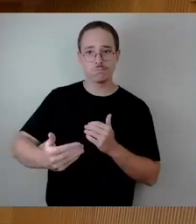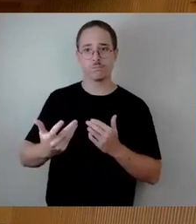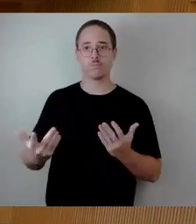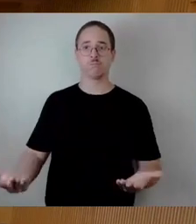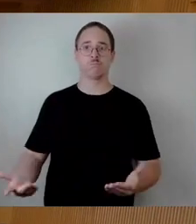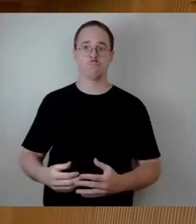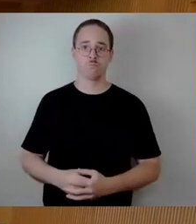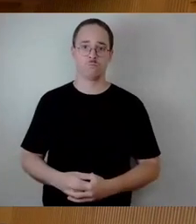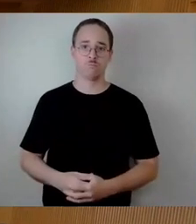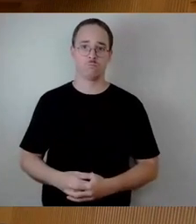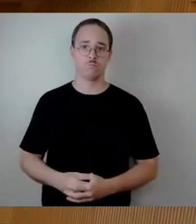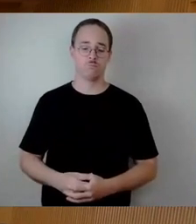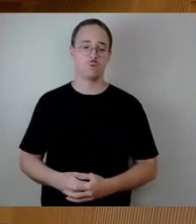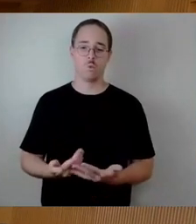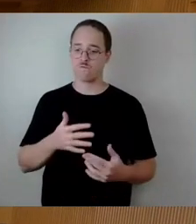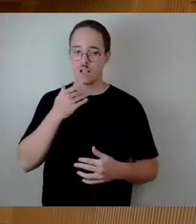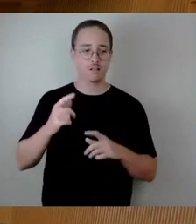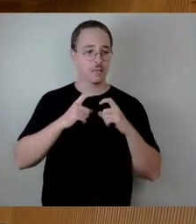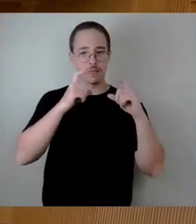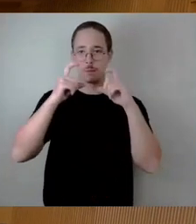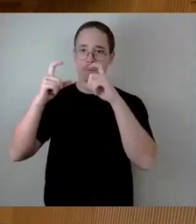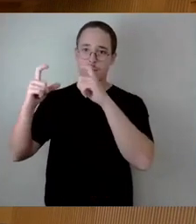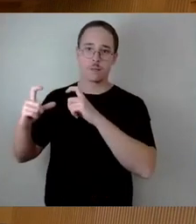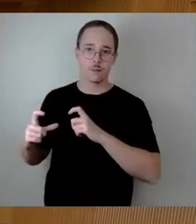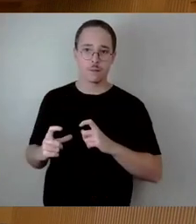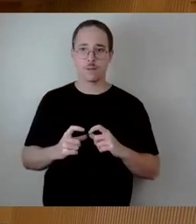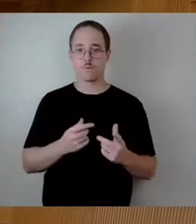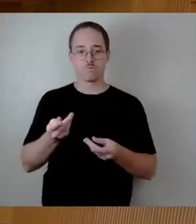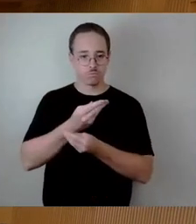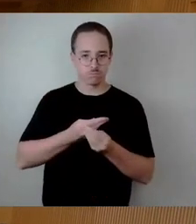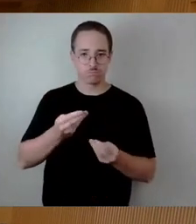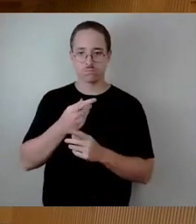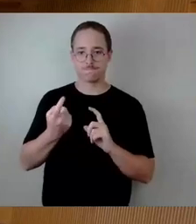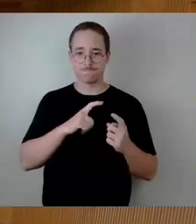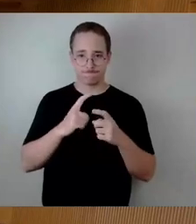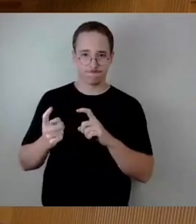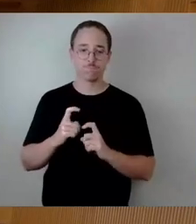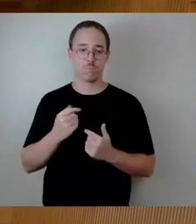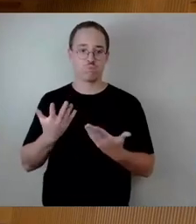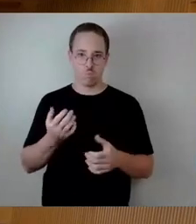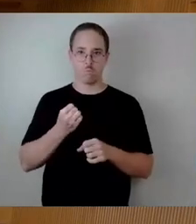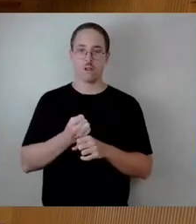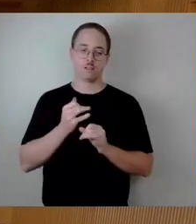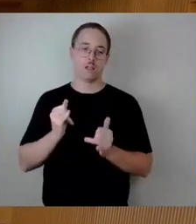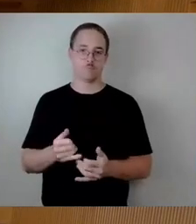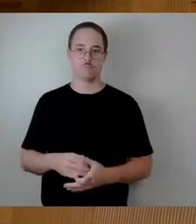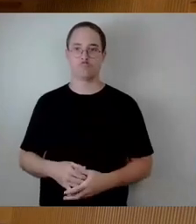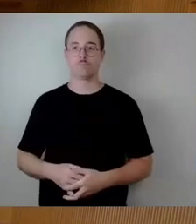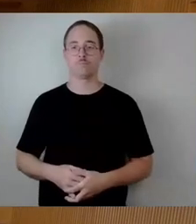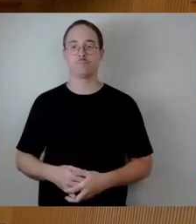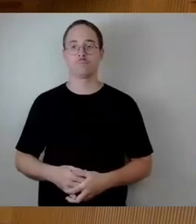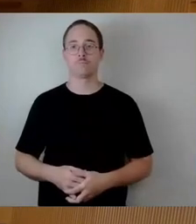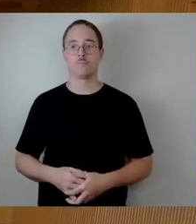werden zu debattieren sein und das werden wir auch tun. So, jetzt Herr Genschmer als nächstes und dann Frau Kemper-Gebert.